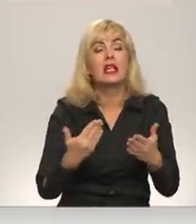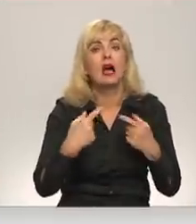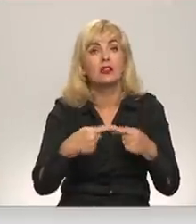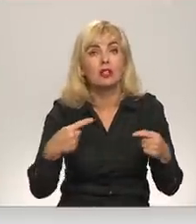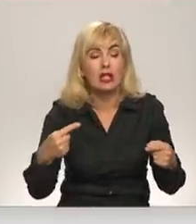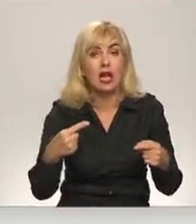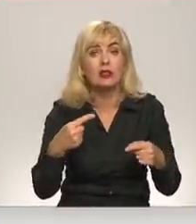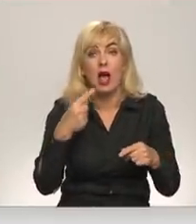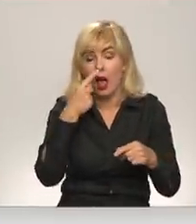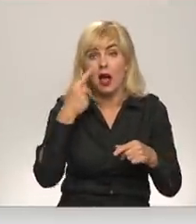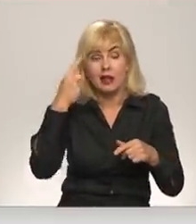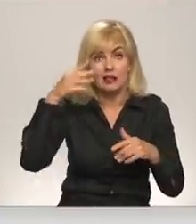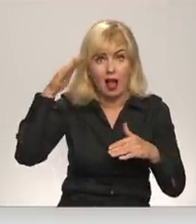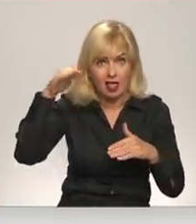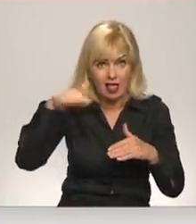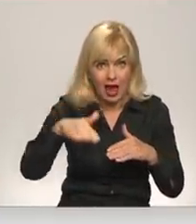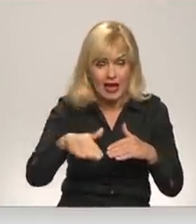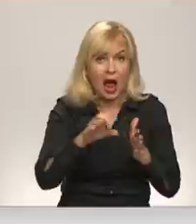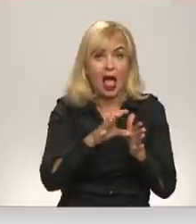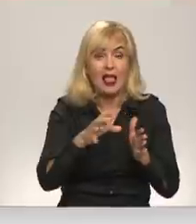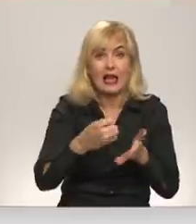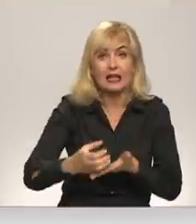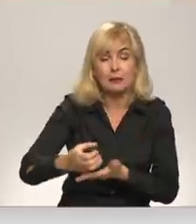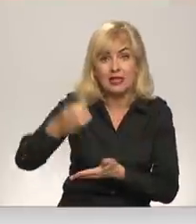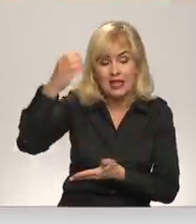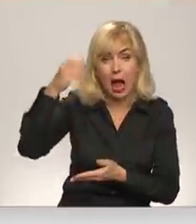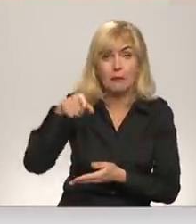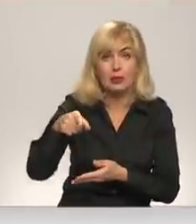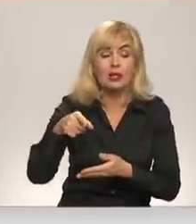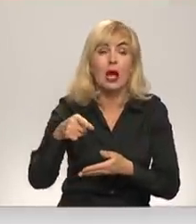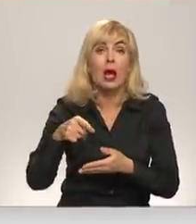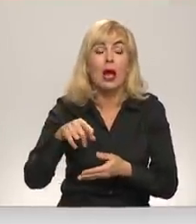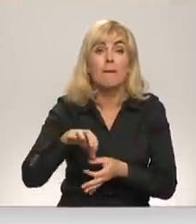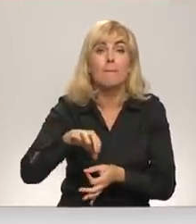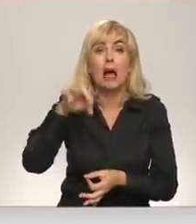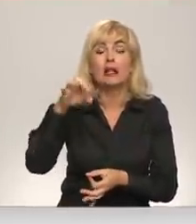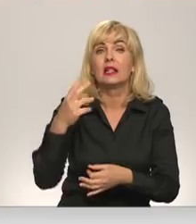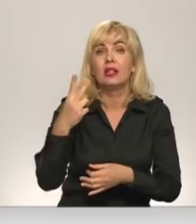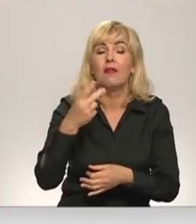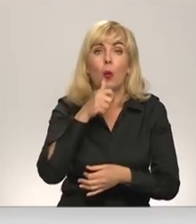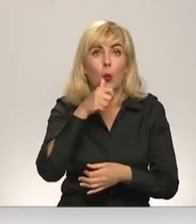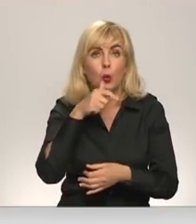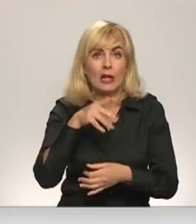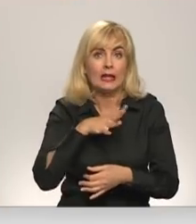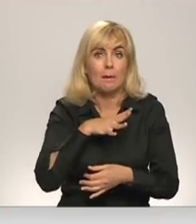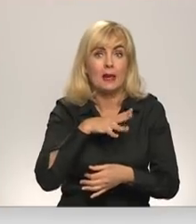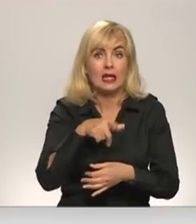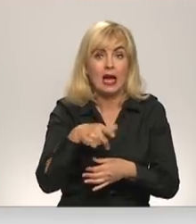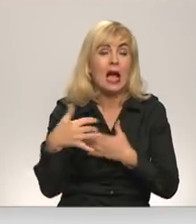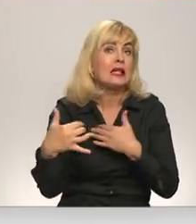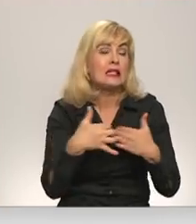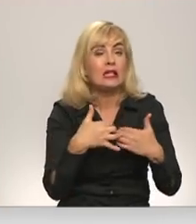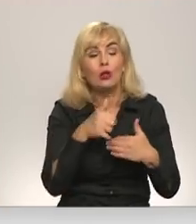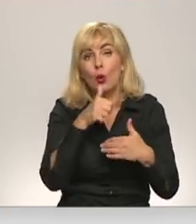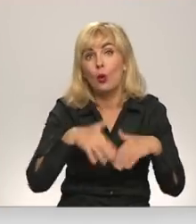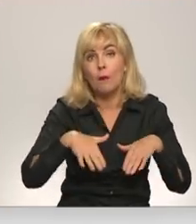lejā, tad tur, kur tas elektrības staks, kaps, un kaut kādi metri divi no elektrības skapi, tur viss bija ūdenī. Cīnoties ar